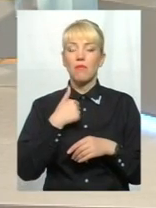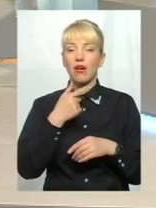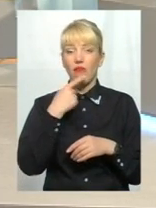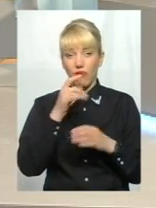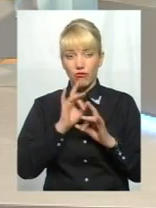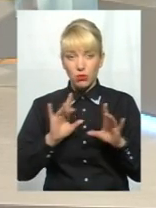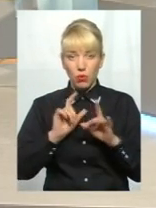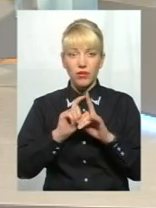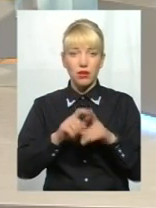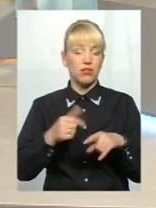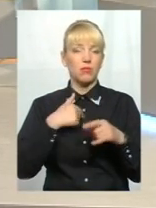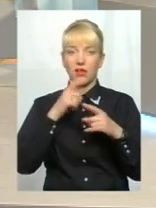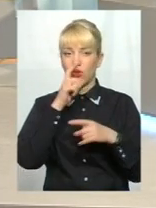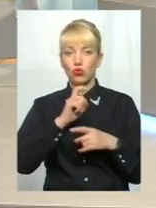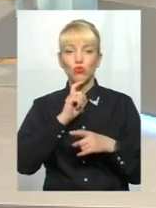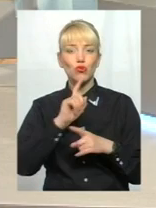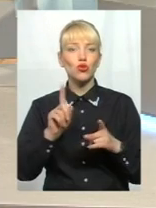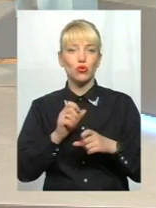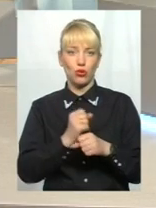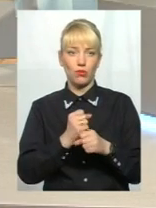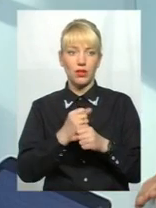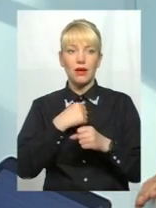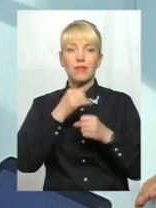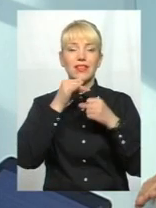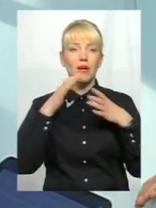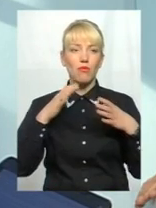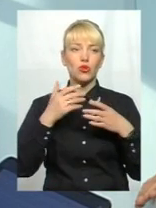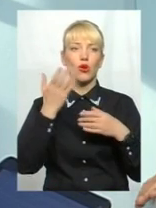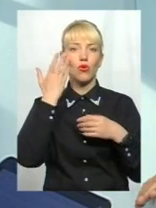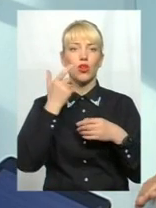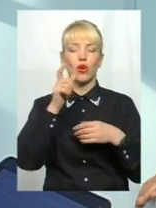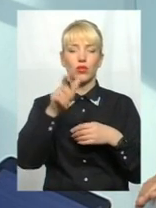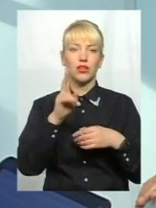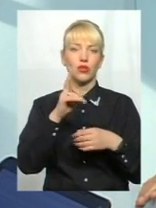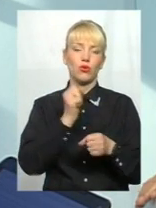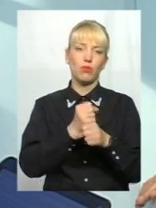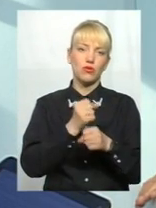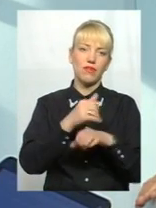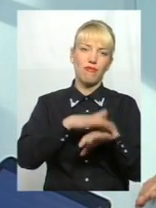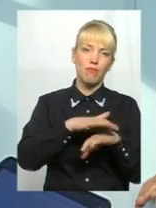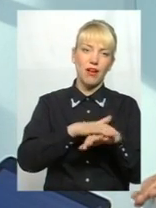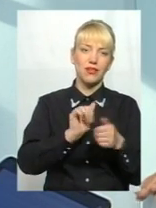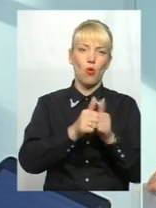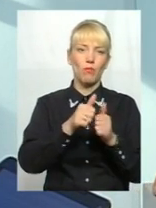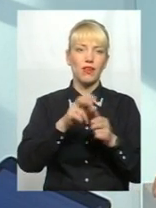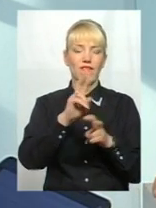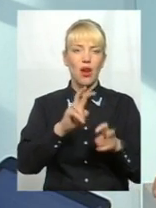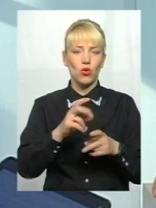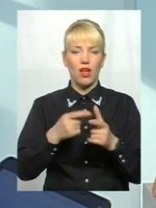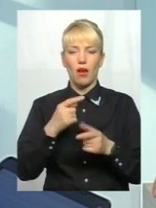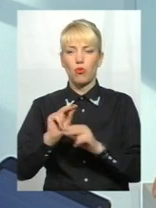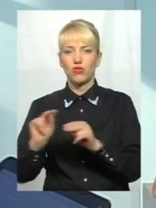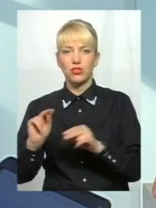людини, яка в обміні валют працювала, або банку, або вчителькою, не можна зробити